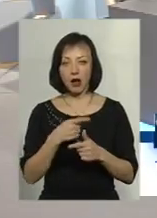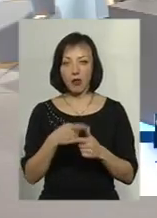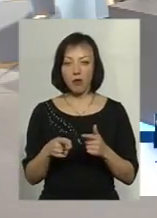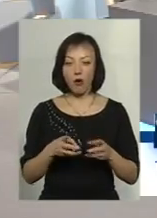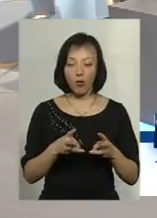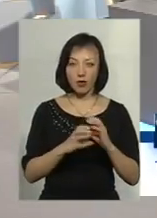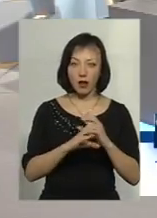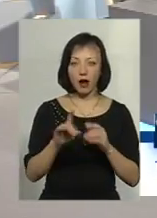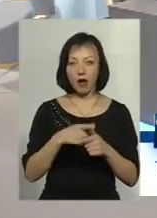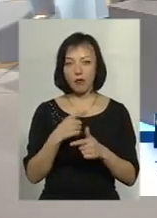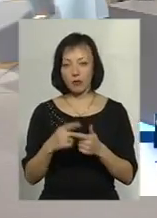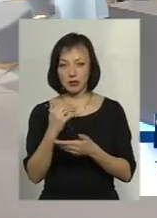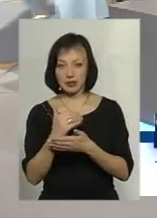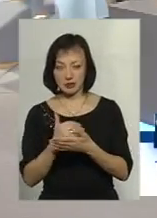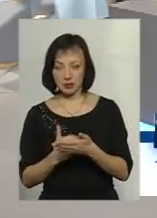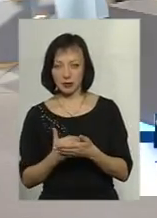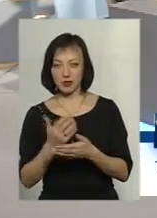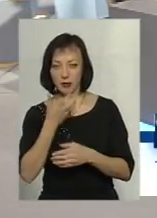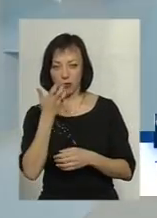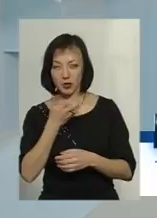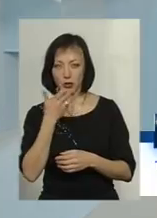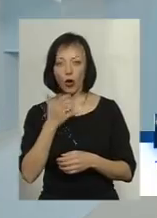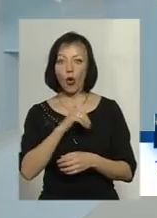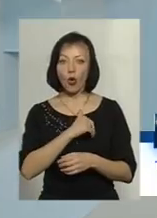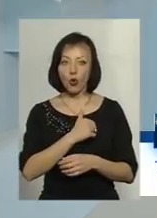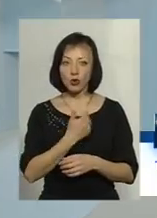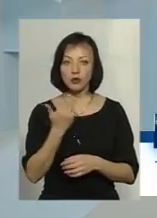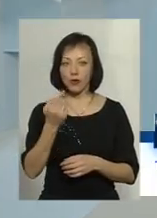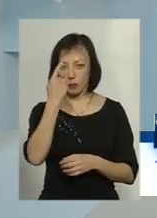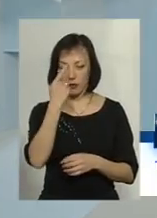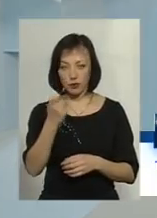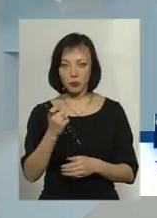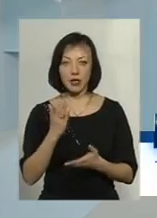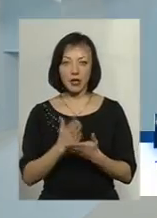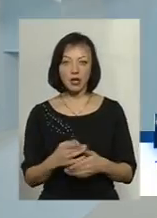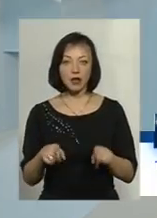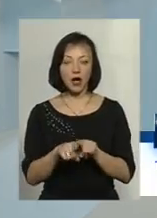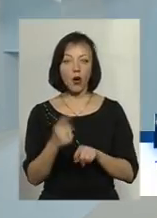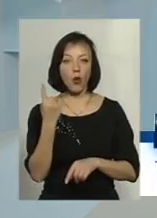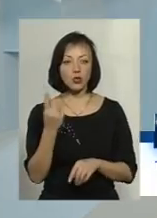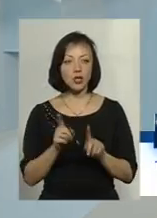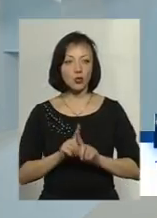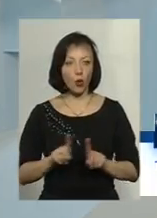котельні, або від тепломережі, так? Хочу вам повідомити, що є такий один нюанс.